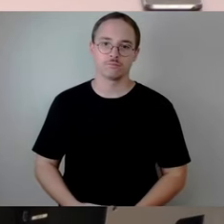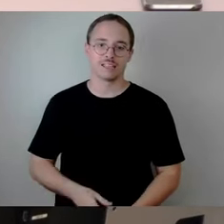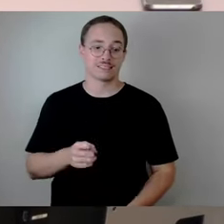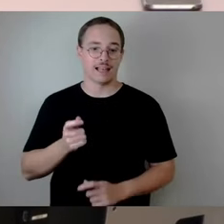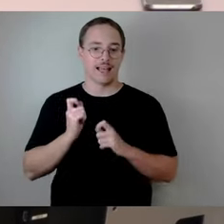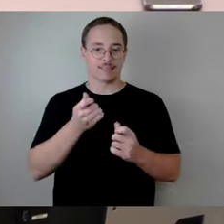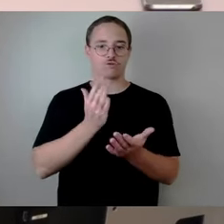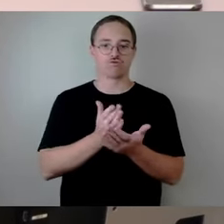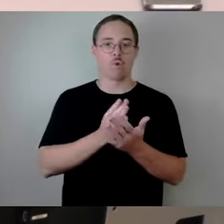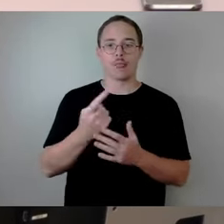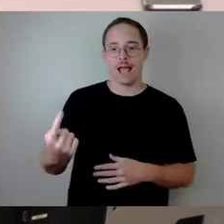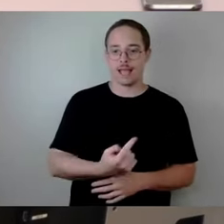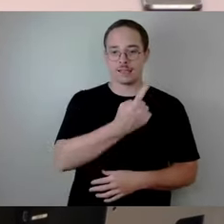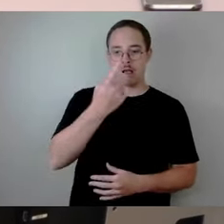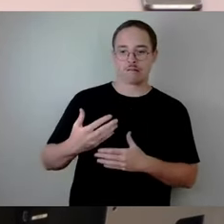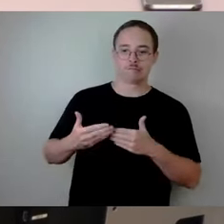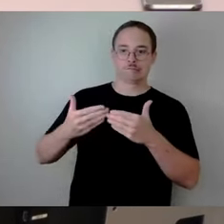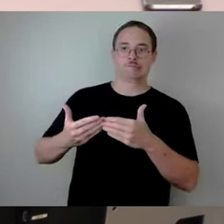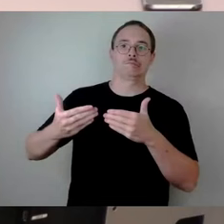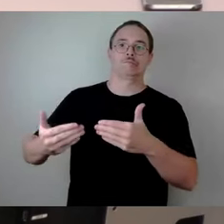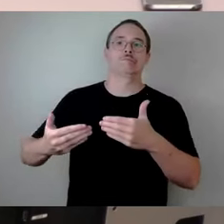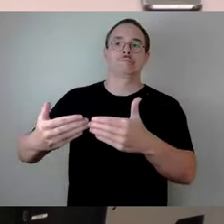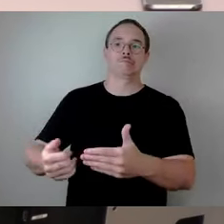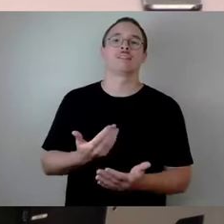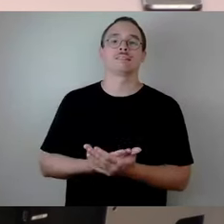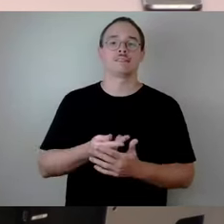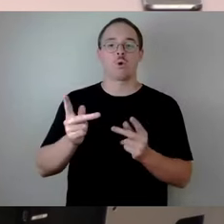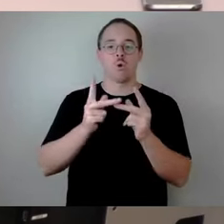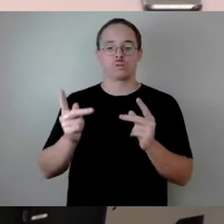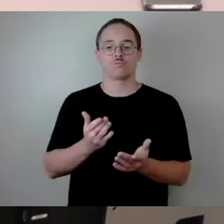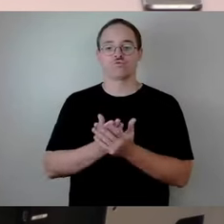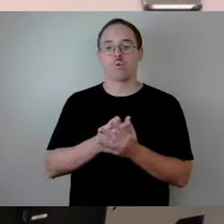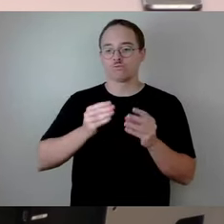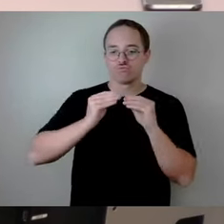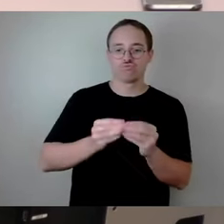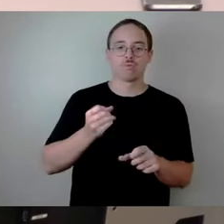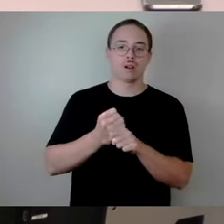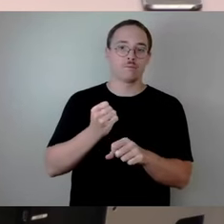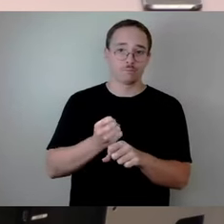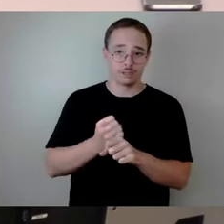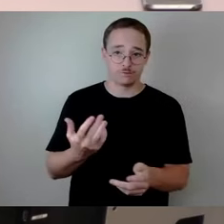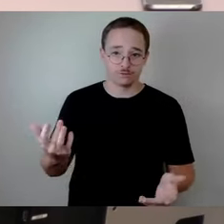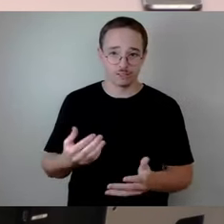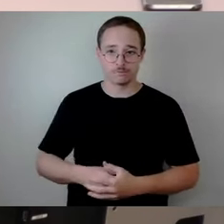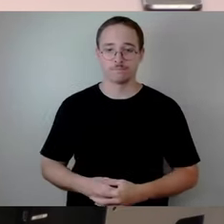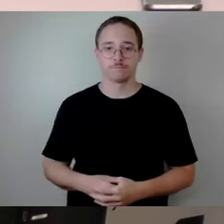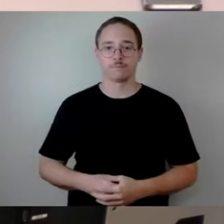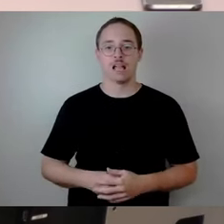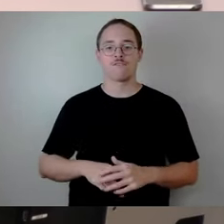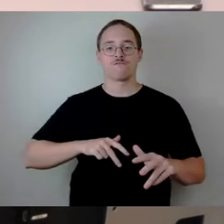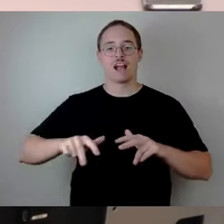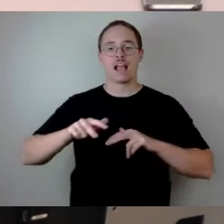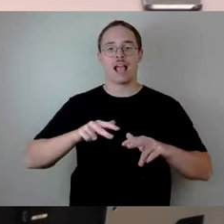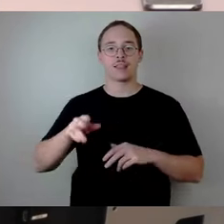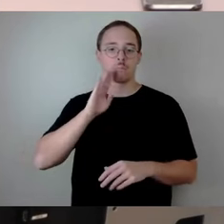ist, ist das Konzept bereits in Bearbeitung. Unser Verkehrsbürgermeister hat glücklicherweise schnell